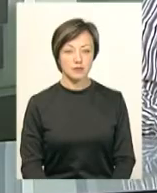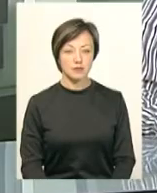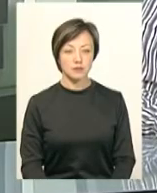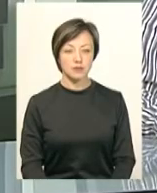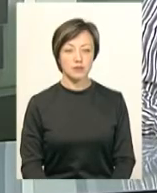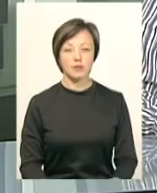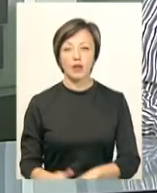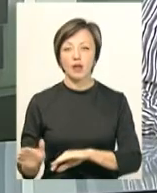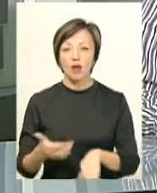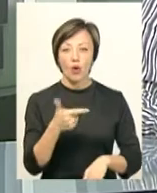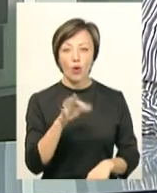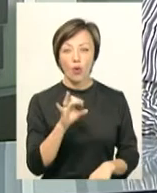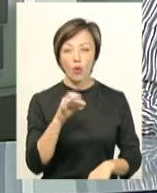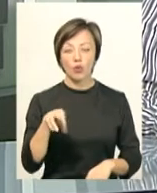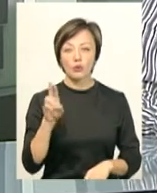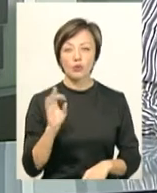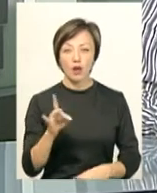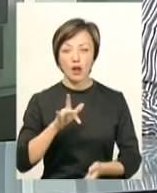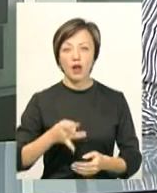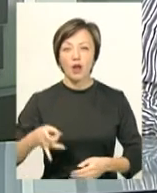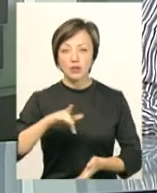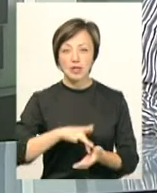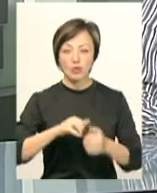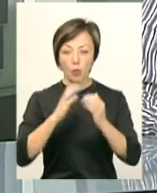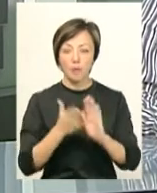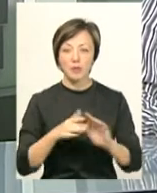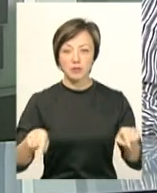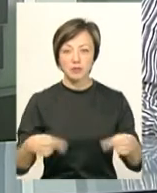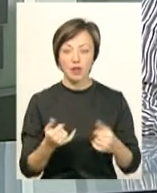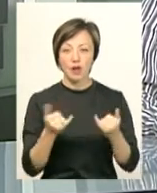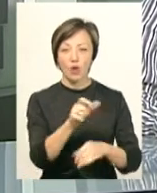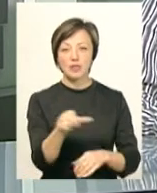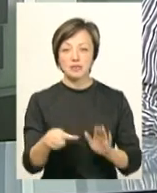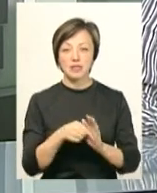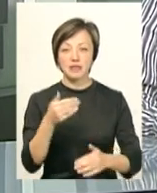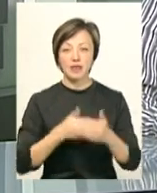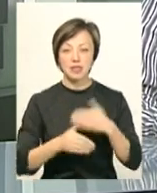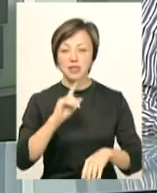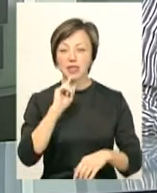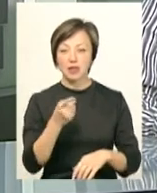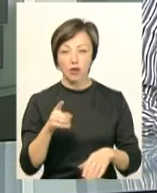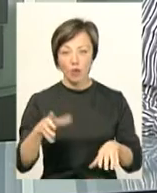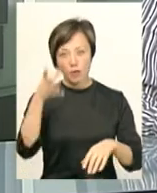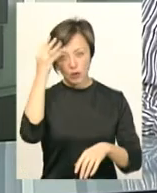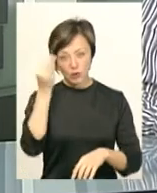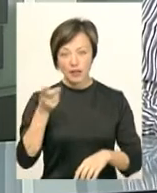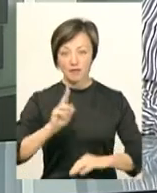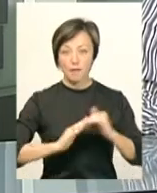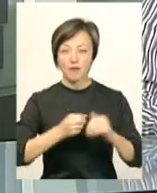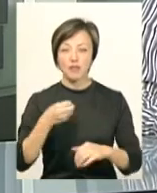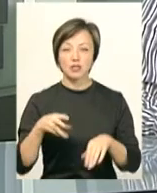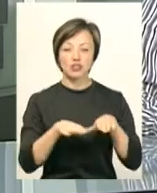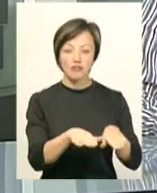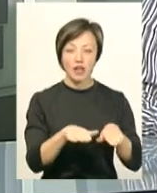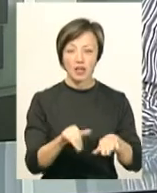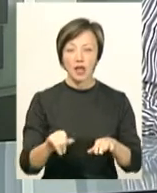У городку підопічній районного центру комплексної реабілітації для осіб з інвалідністю рівно рік, як опановують дві професії – це